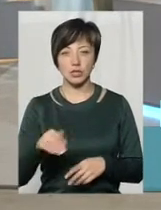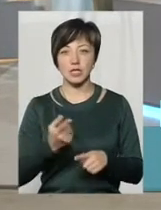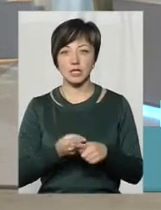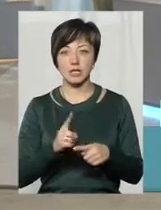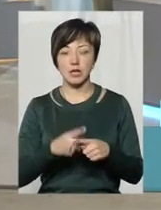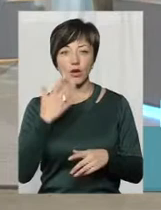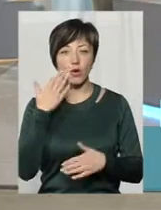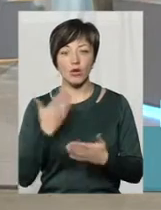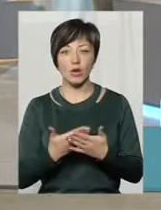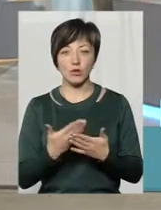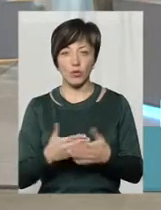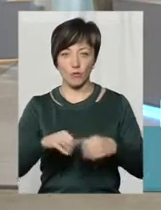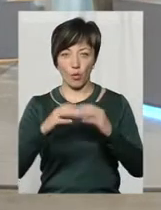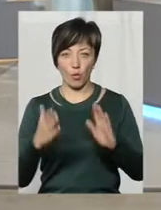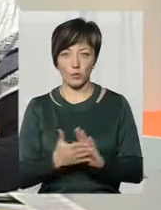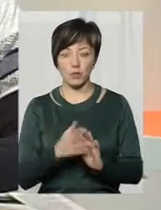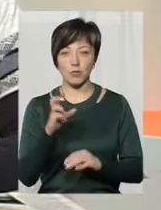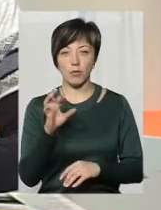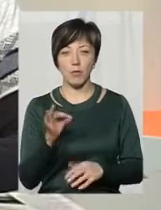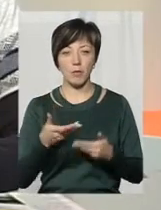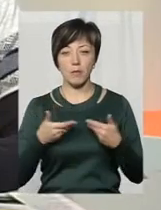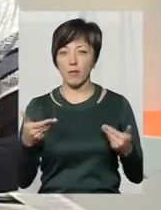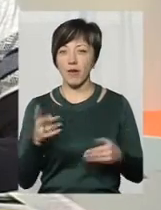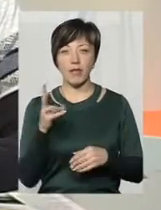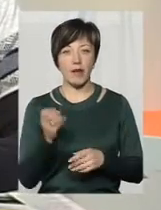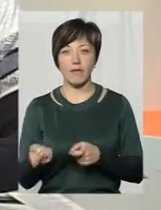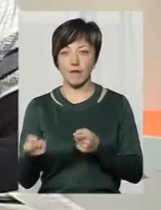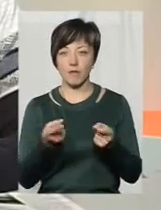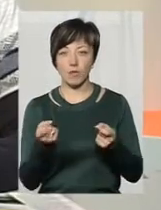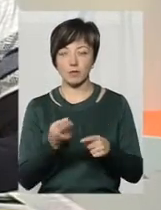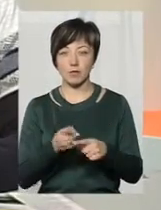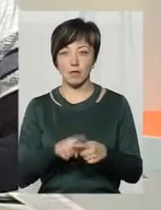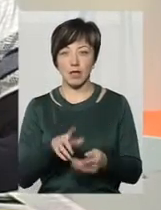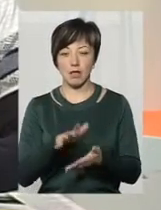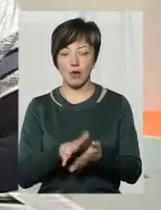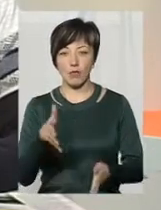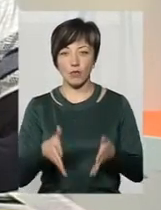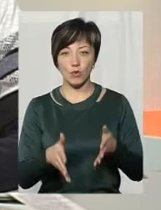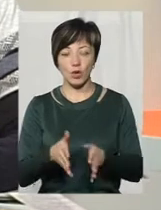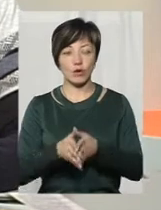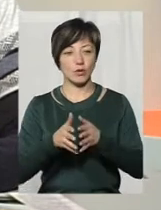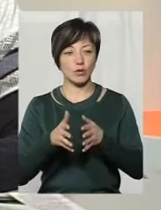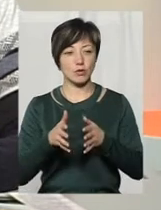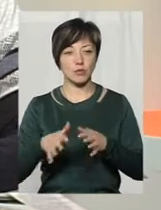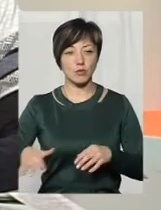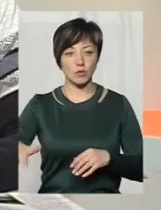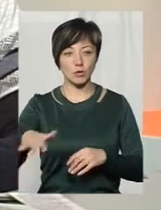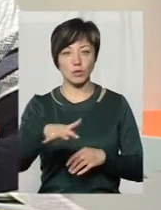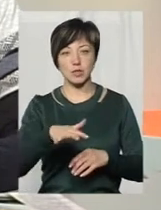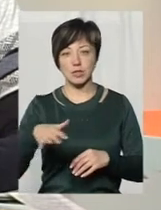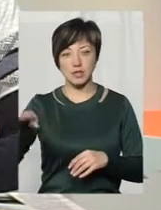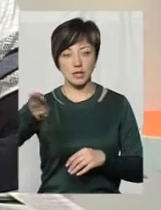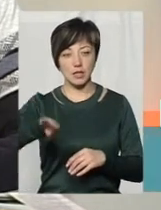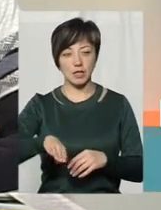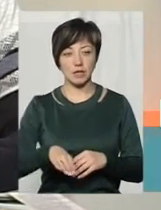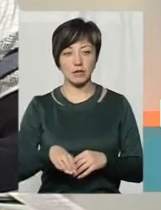це орієнтовні обсяги, тому що ми не вивозимо цей намул. Він розгортається по площині схилів,